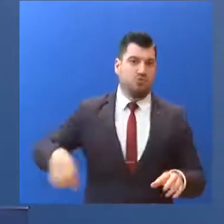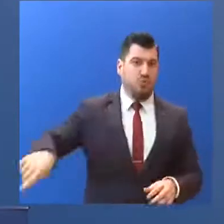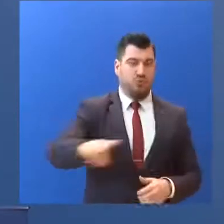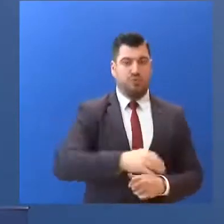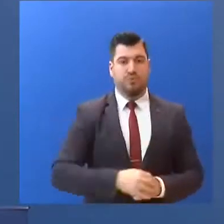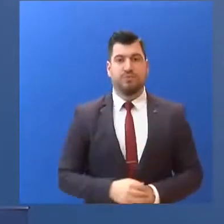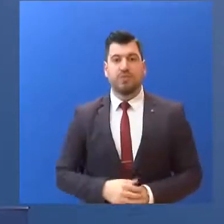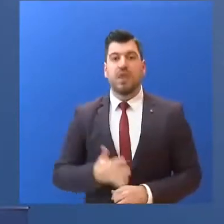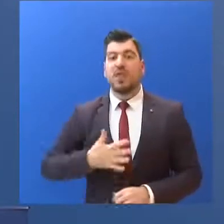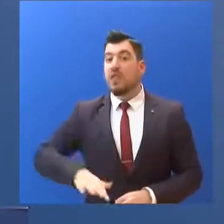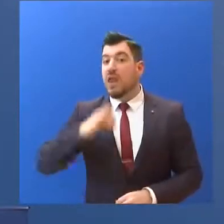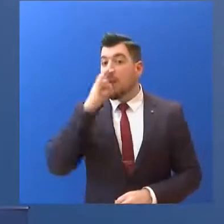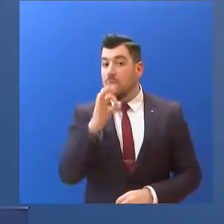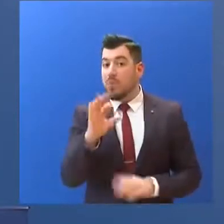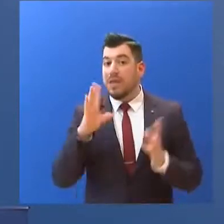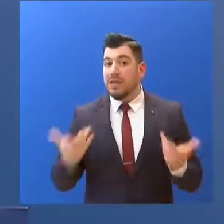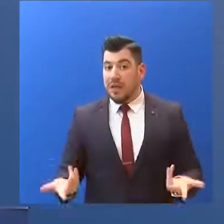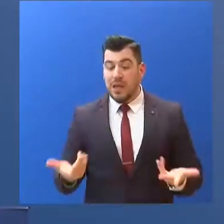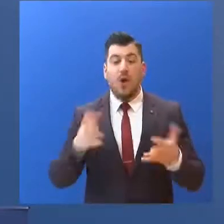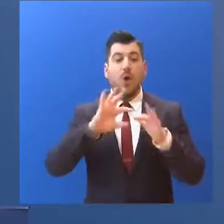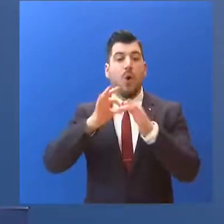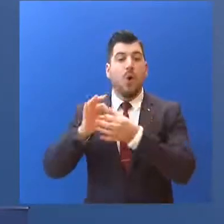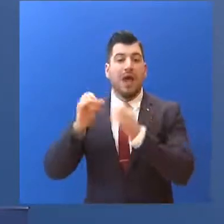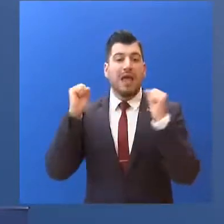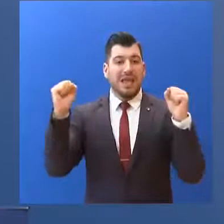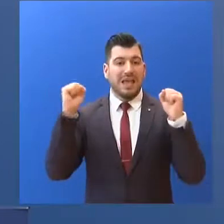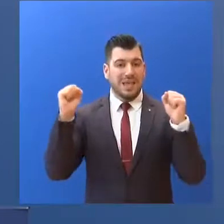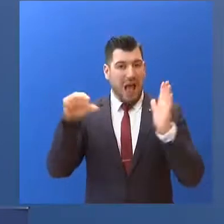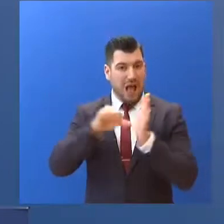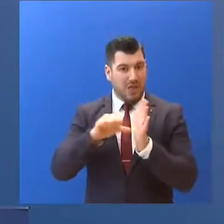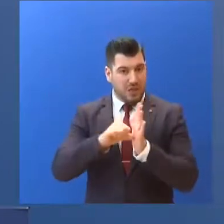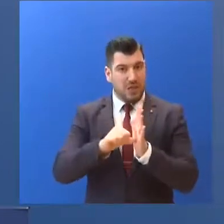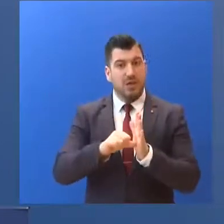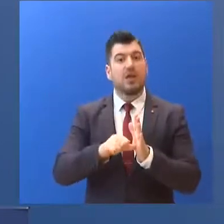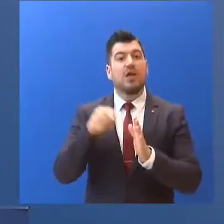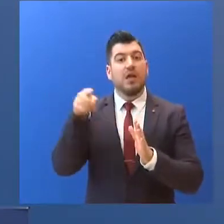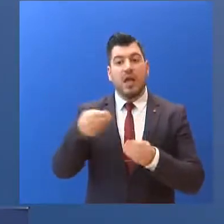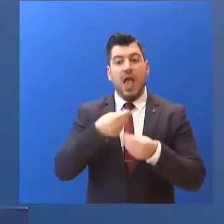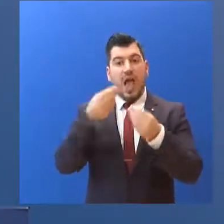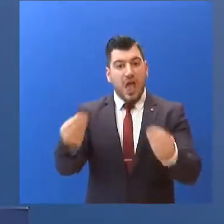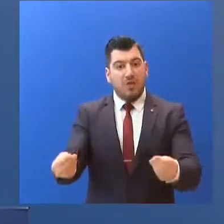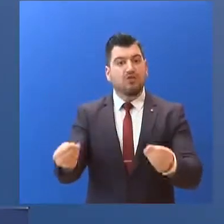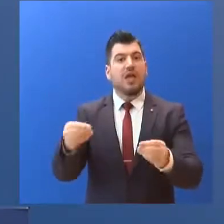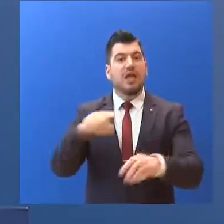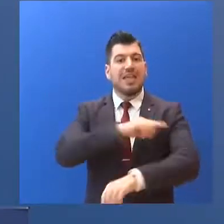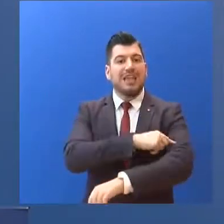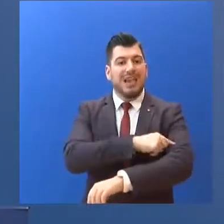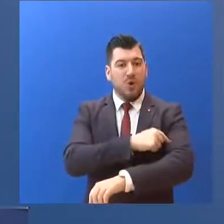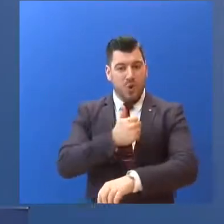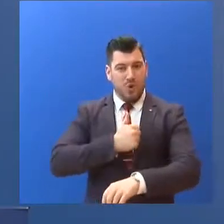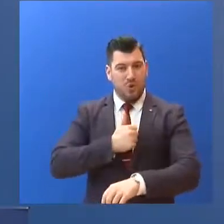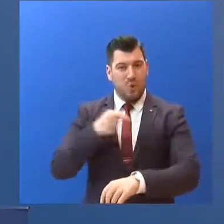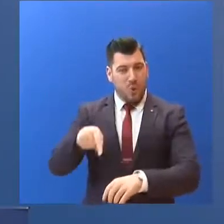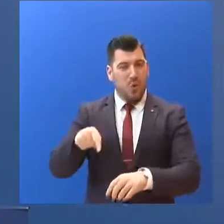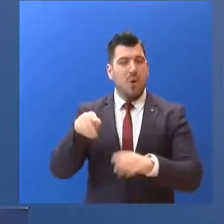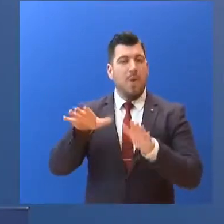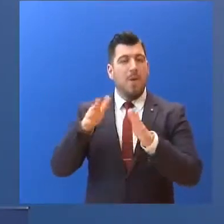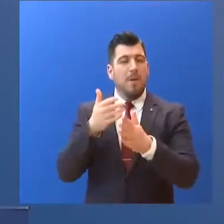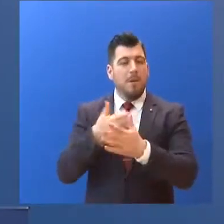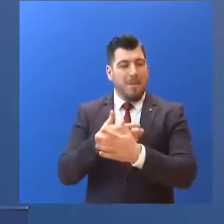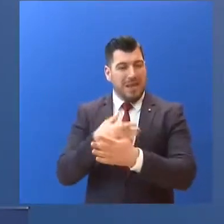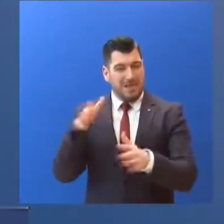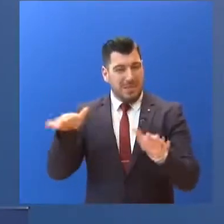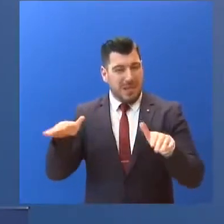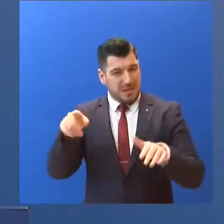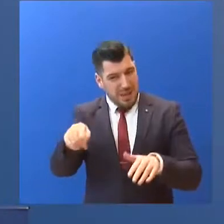Σημειώνουμε ότι ο Όμιλος Ιατρικού Αθηνών... παραχώρησε στο Υπουργείο Υγείας... προκειμένου να τεθεί στην υπηρεσία... του Εθνικού Συστήματος